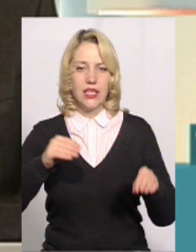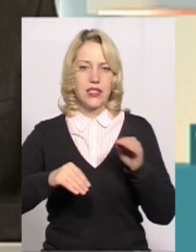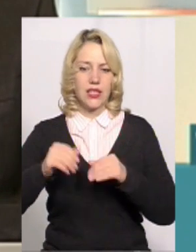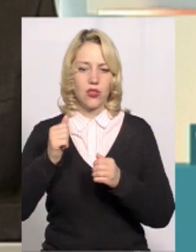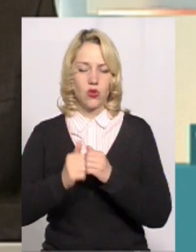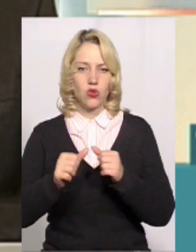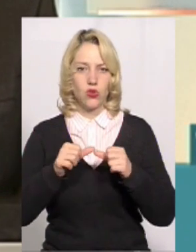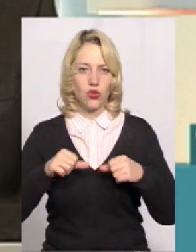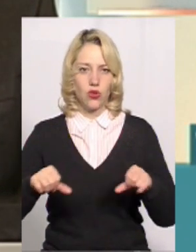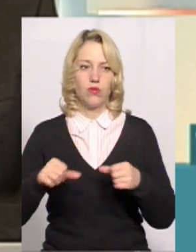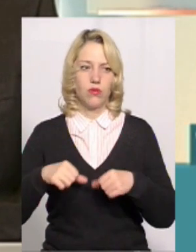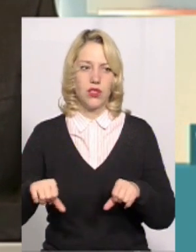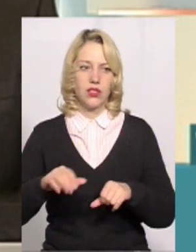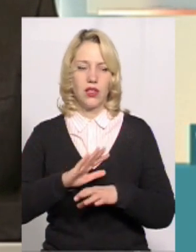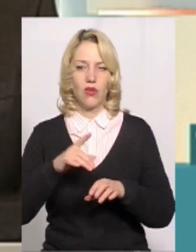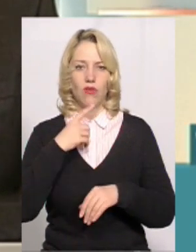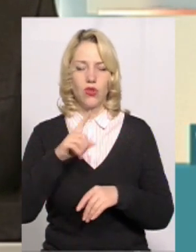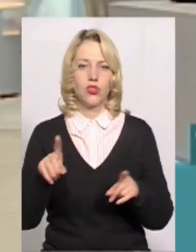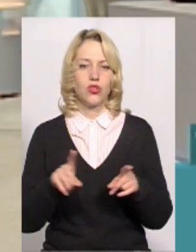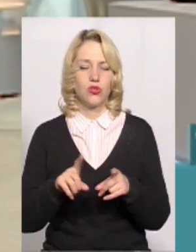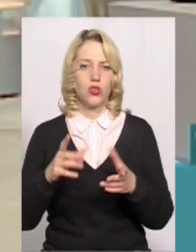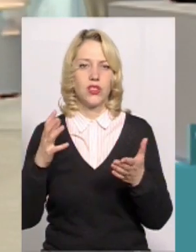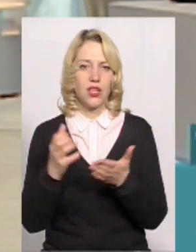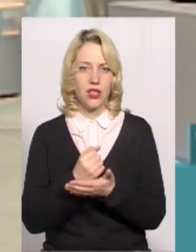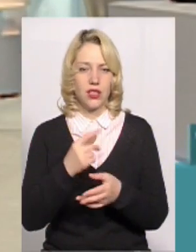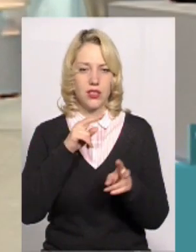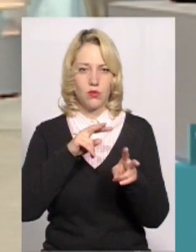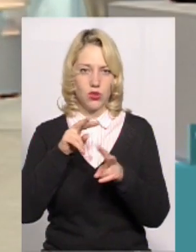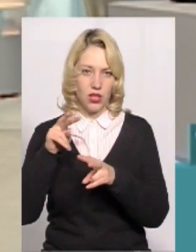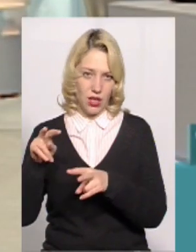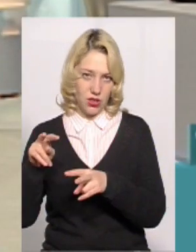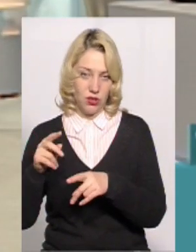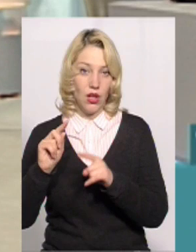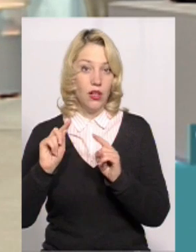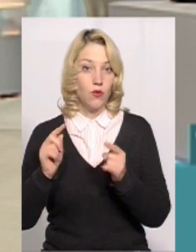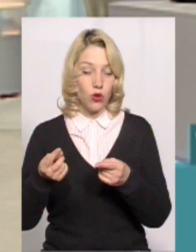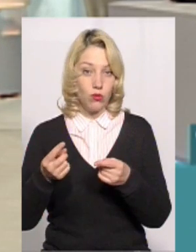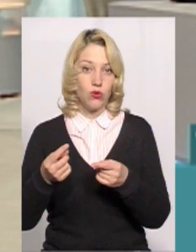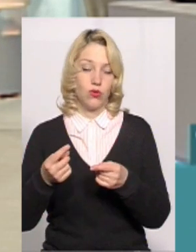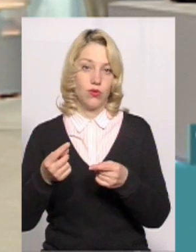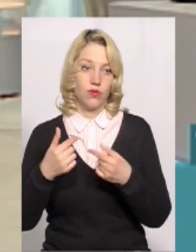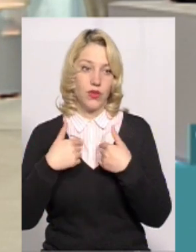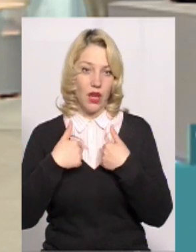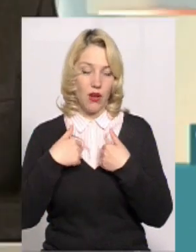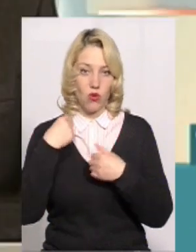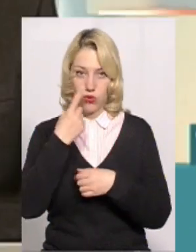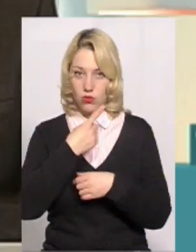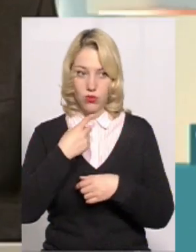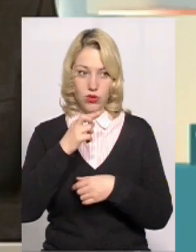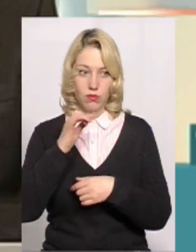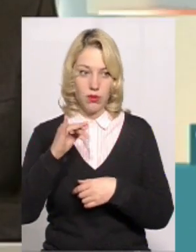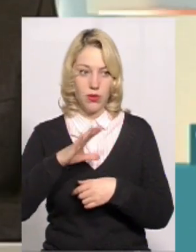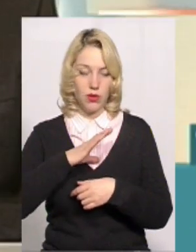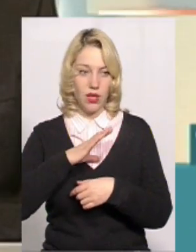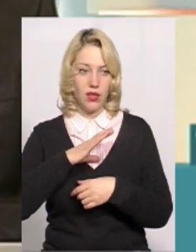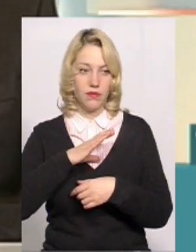дільничої комісії, я вже не говорю, щоб ще і знайти спостерігачів. Тому я особисто була б